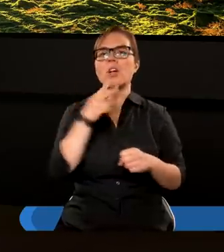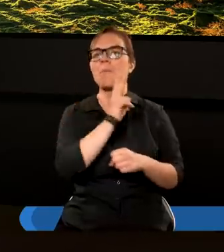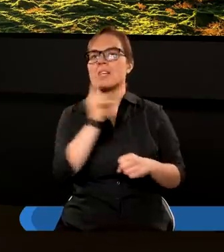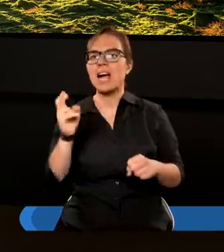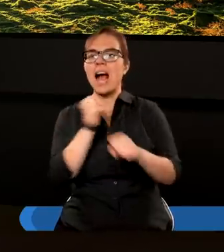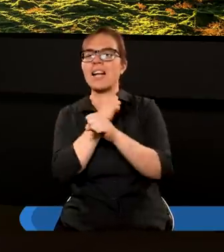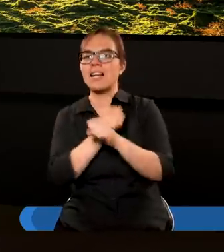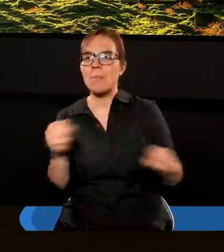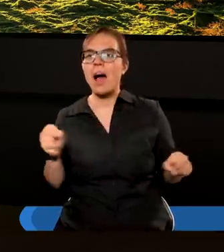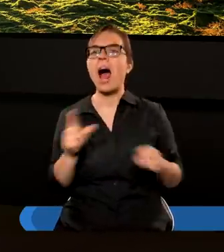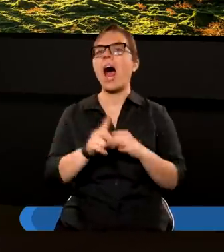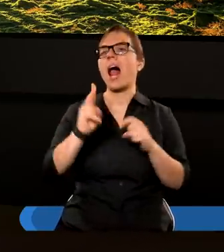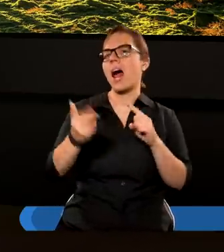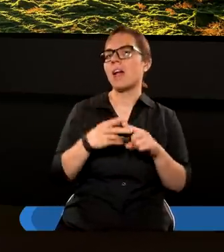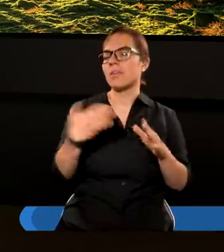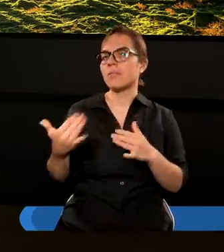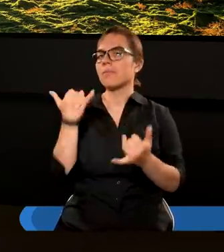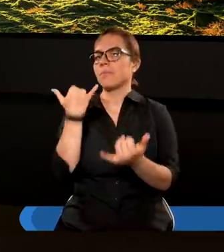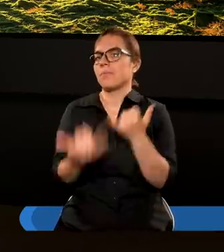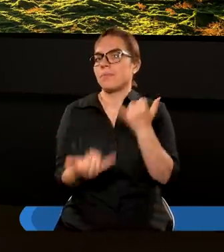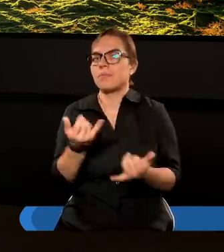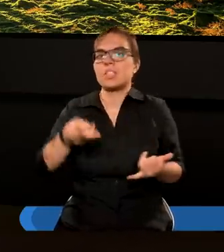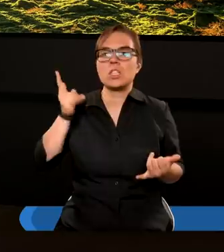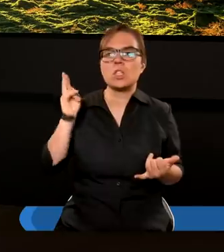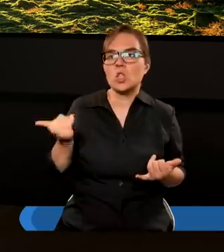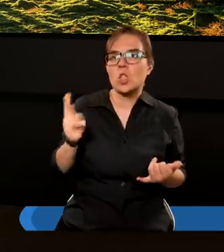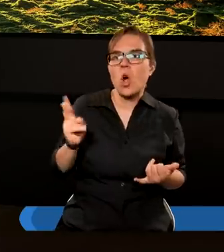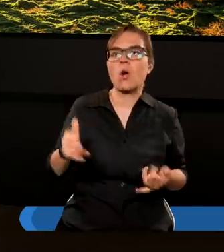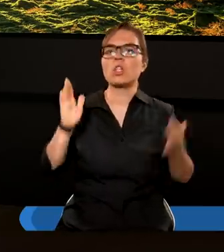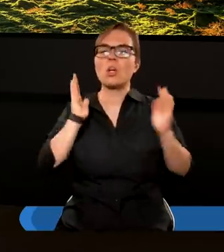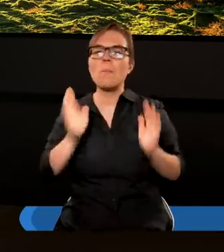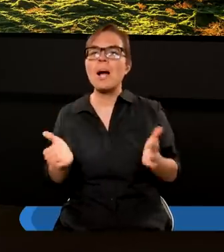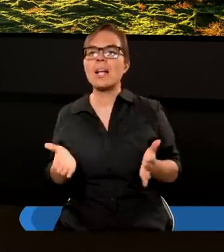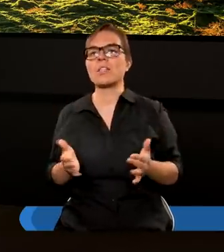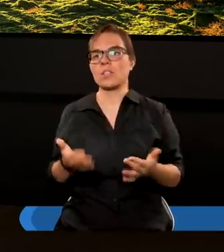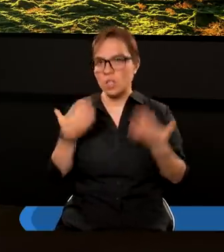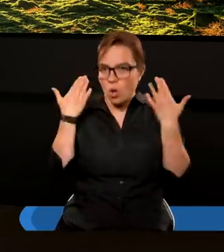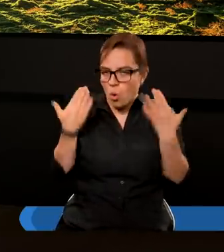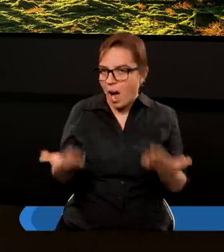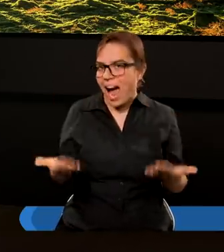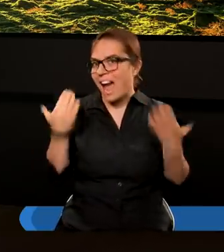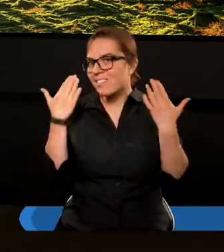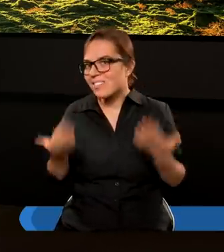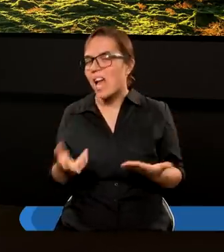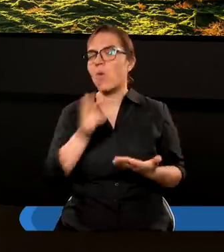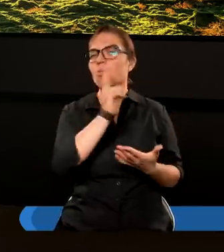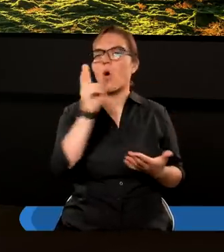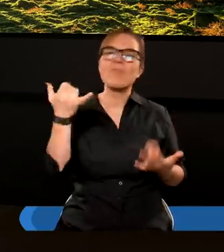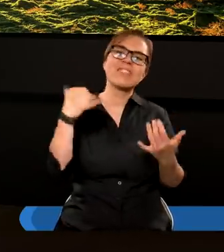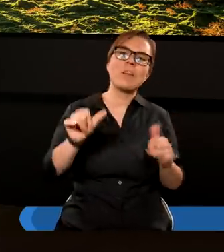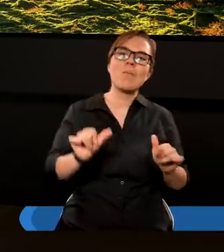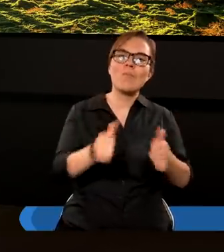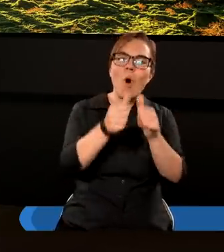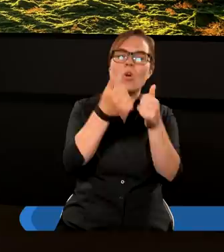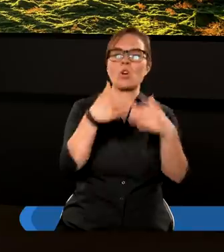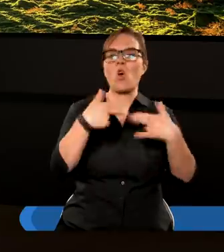ale z drugiej strony, jeśli ktoś się będzie kłaniał, komuś innemu